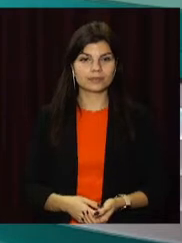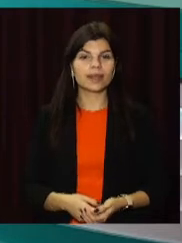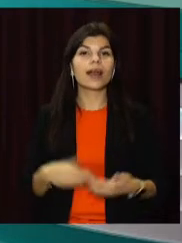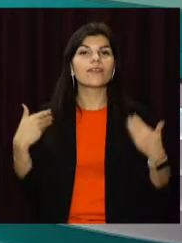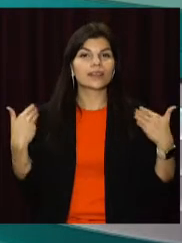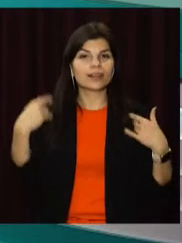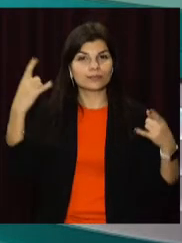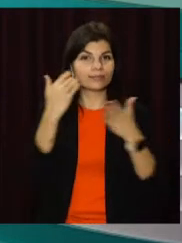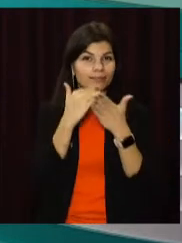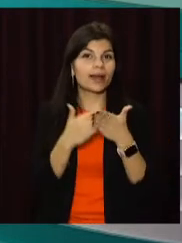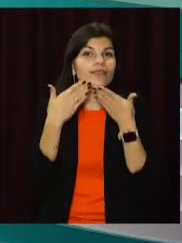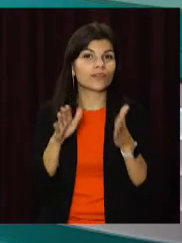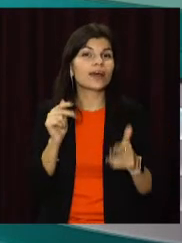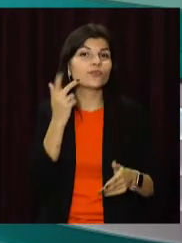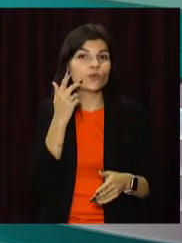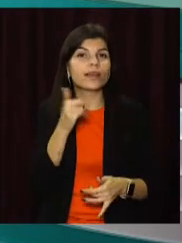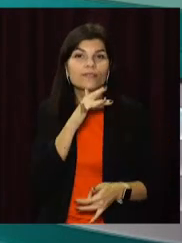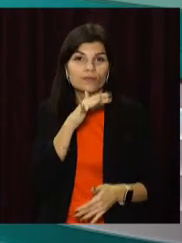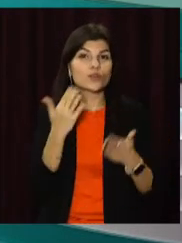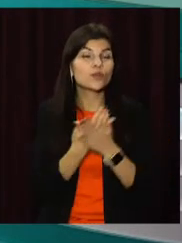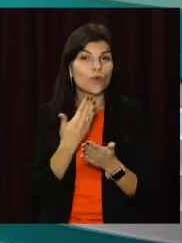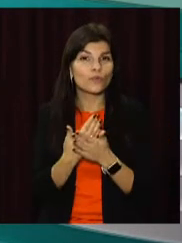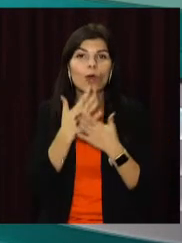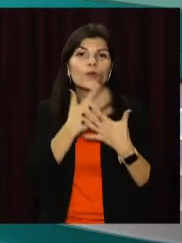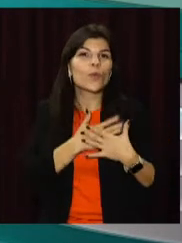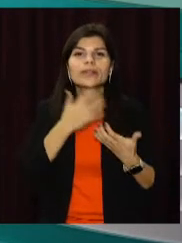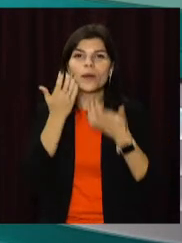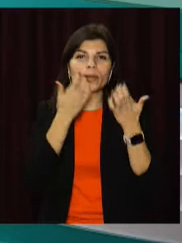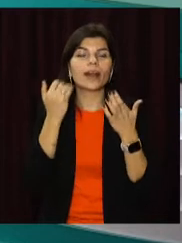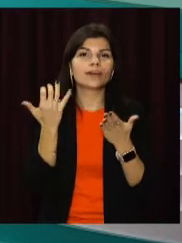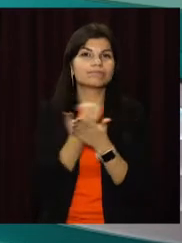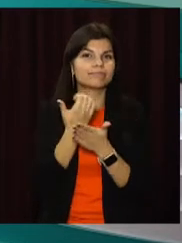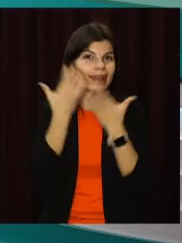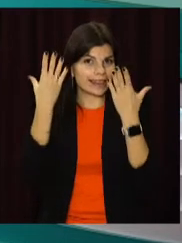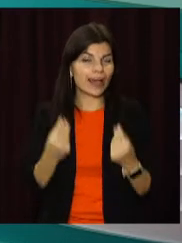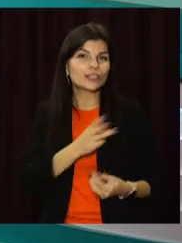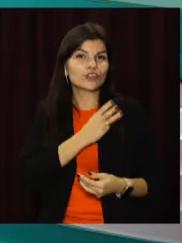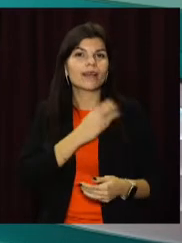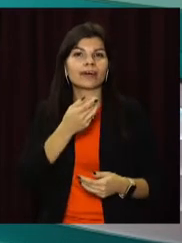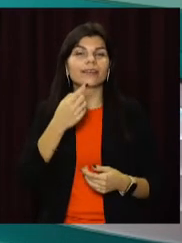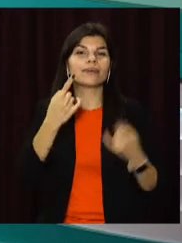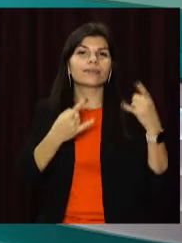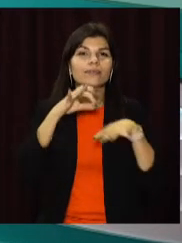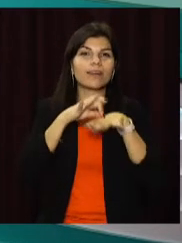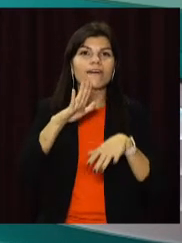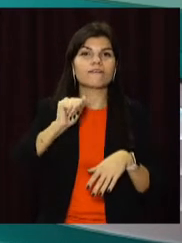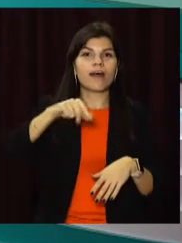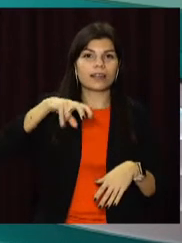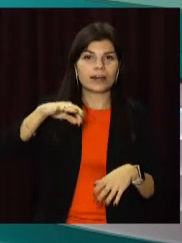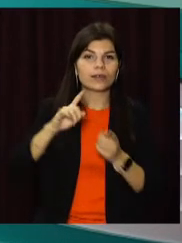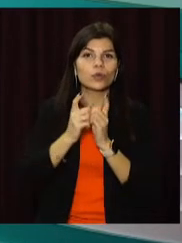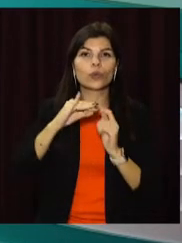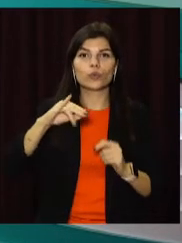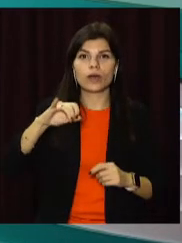Вітаю! З вами телеканал Відкритий. Як завжди о цій порі новини. Любові, тепла та вдалого дня вам бажають Валерія Майна та сурдоперекладачка